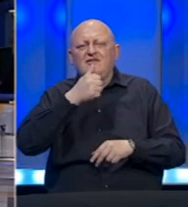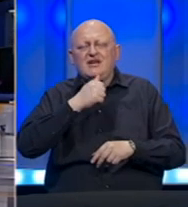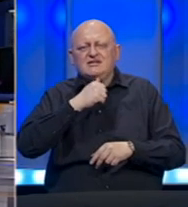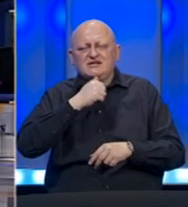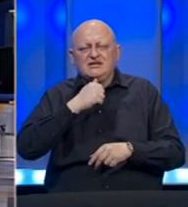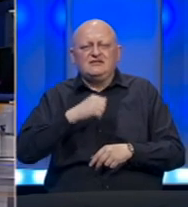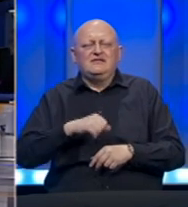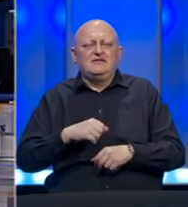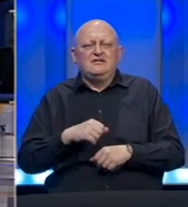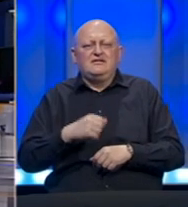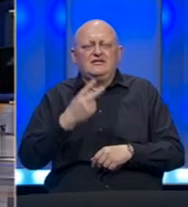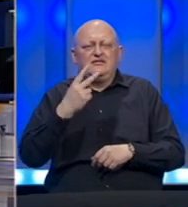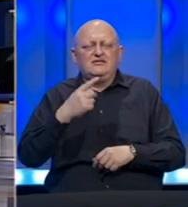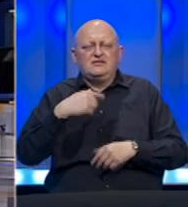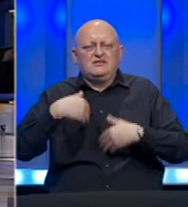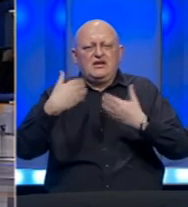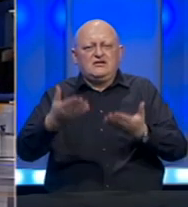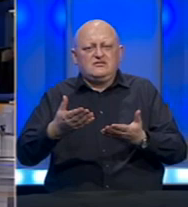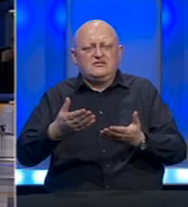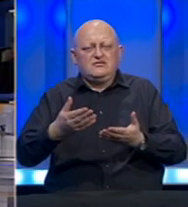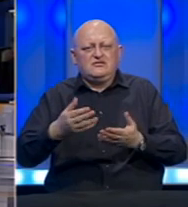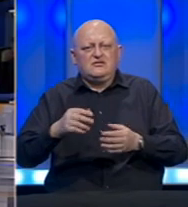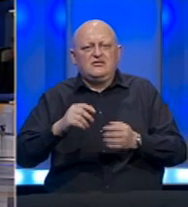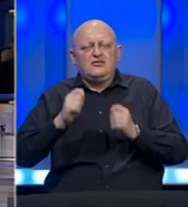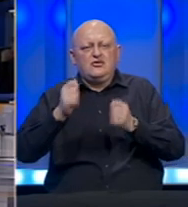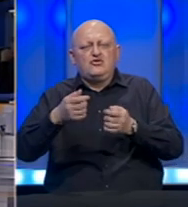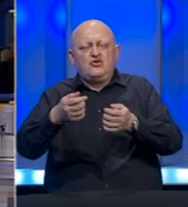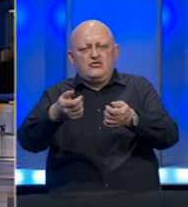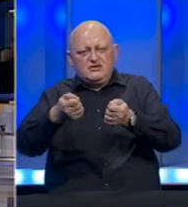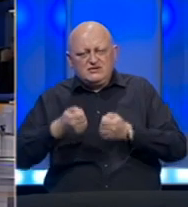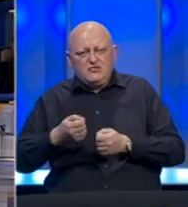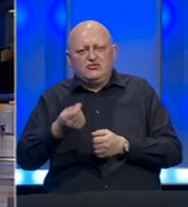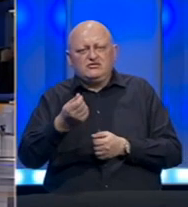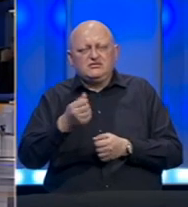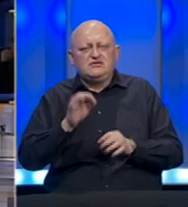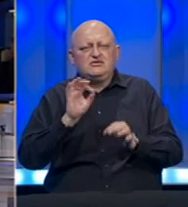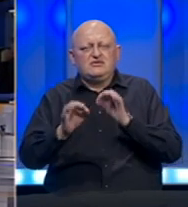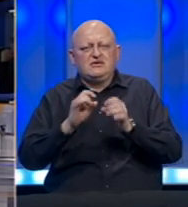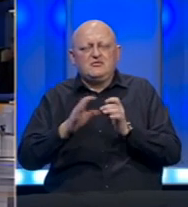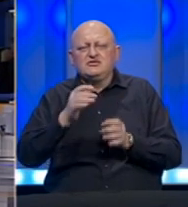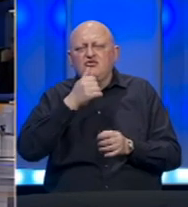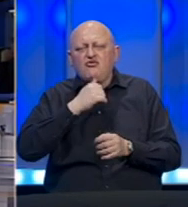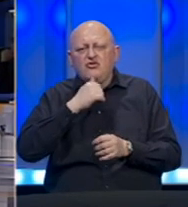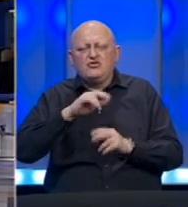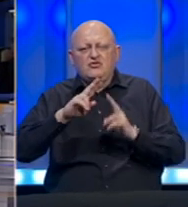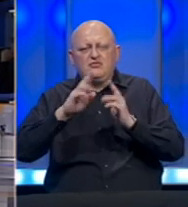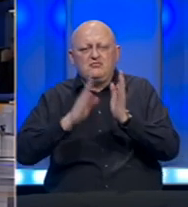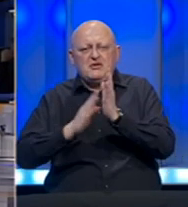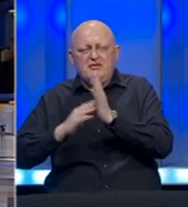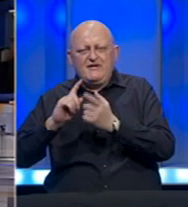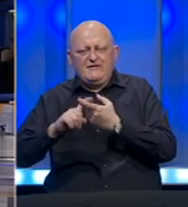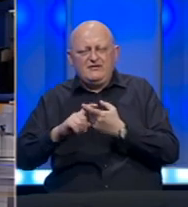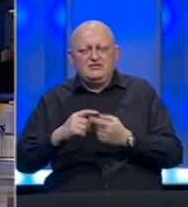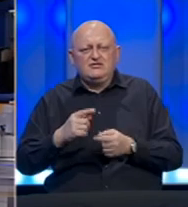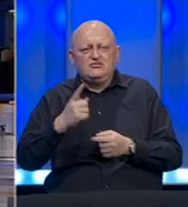Bosne i Hercegovine za izdavanje promisorne note za povlačenje sredstava instrumenta za brzo finansiranje od Međunarodnog monetarnog